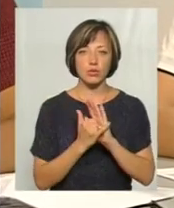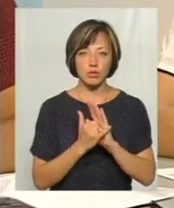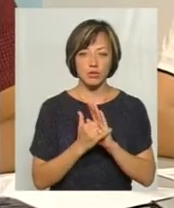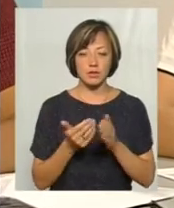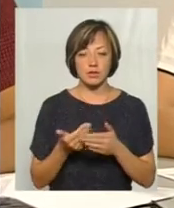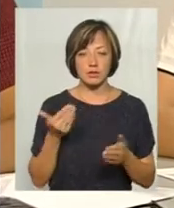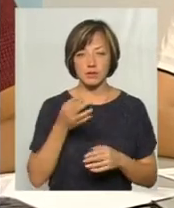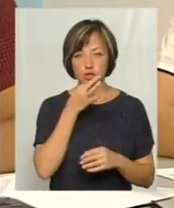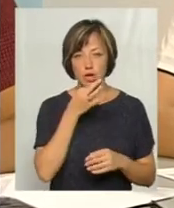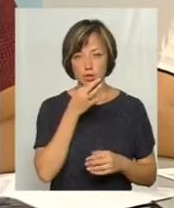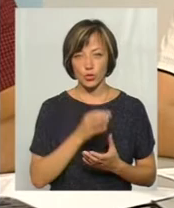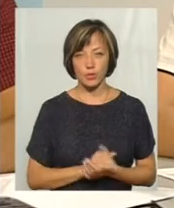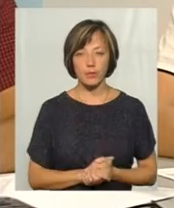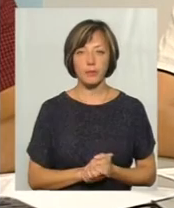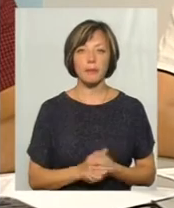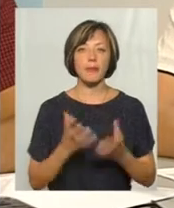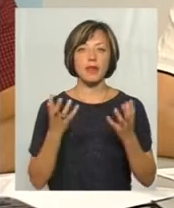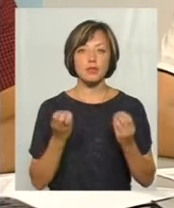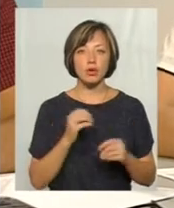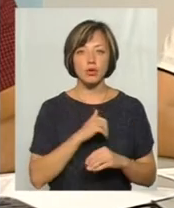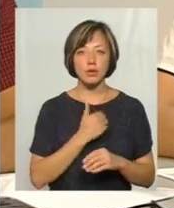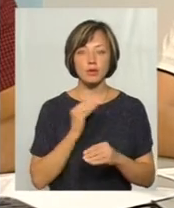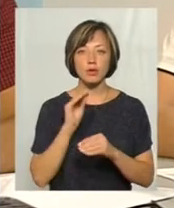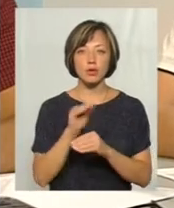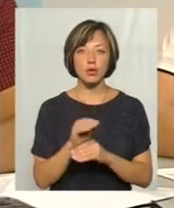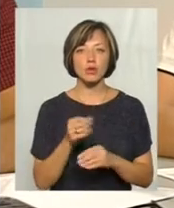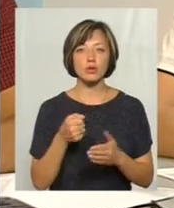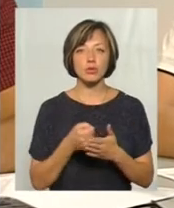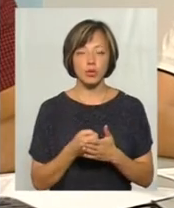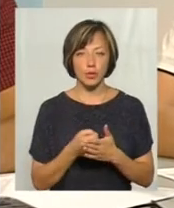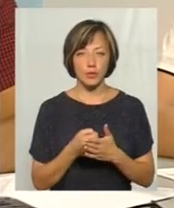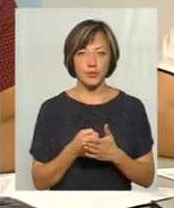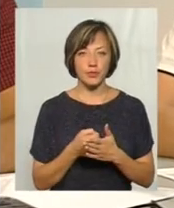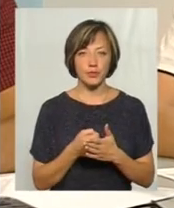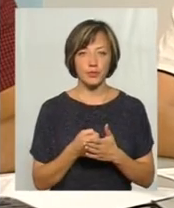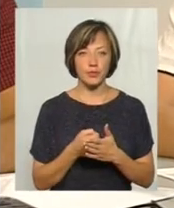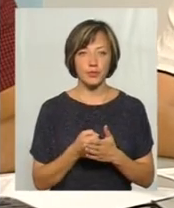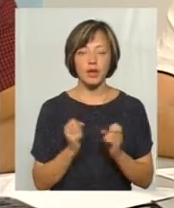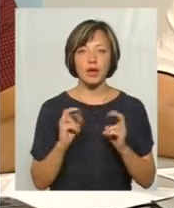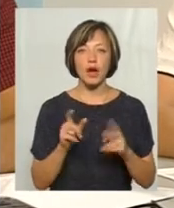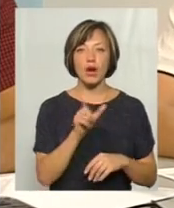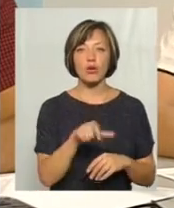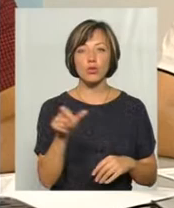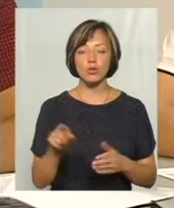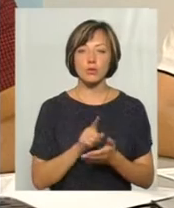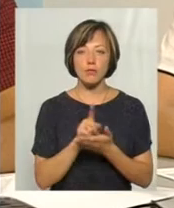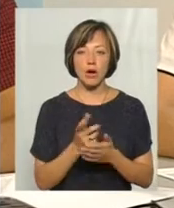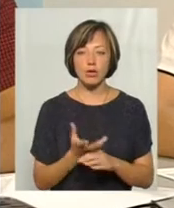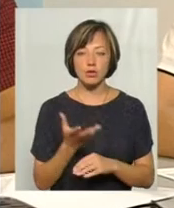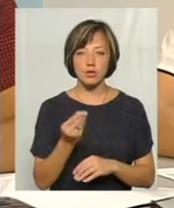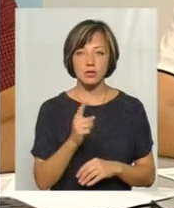завчасно. І ще хотів би додати до того, як люди мають розраховувати